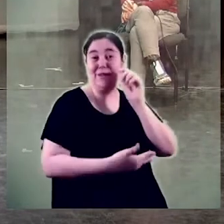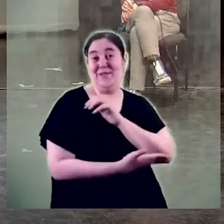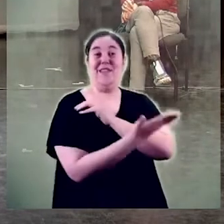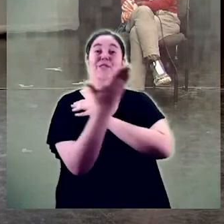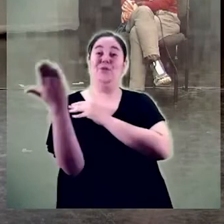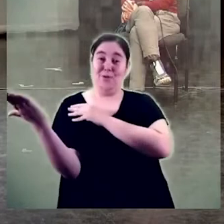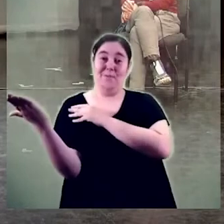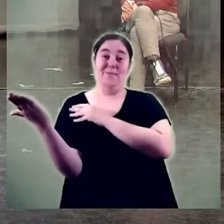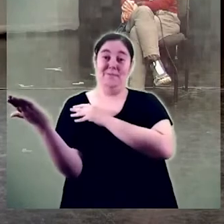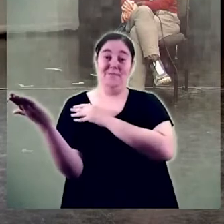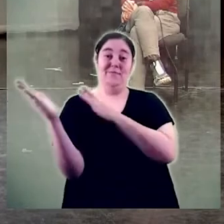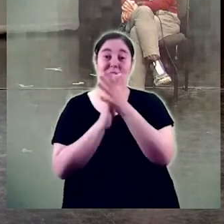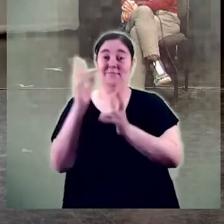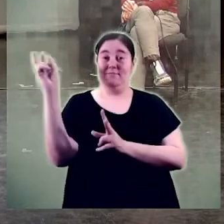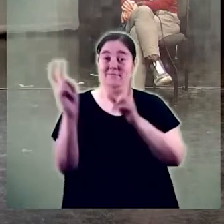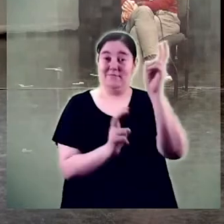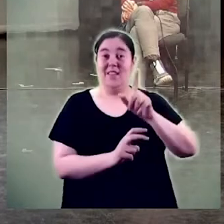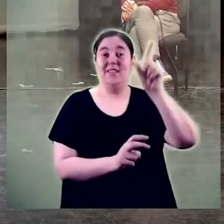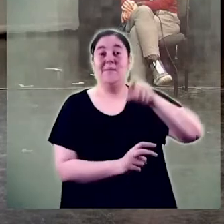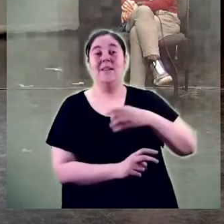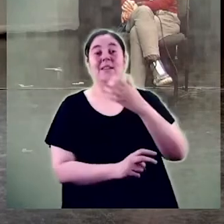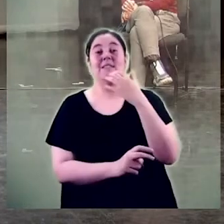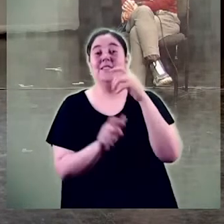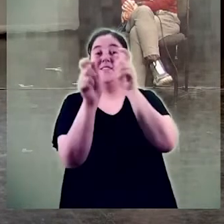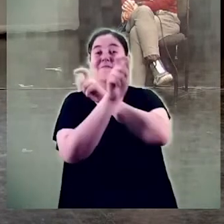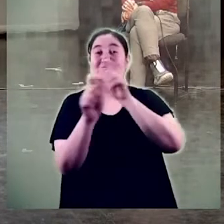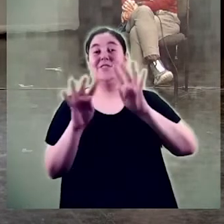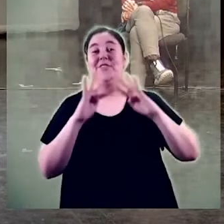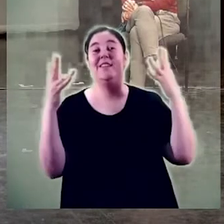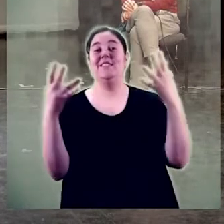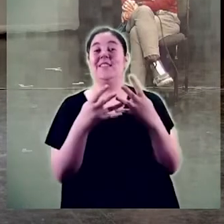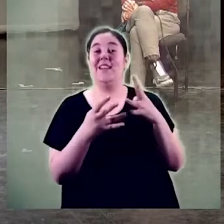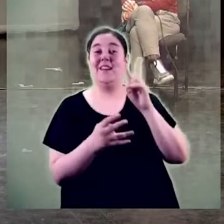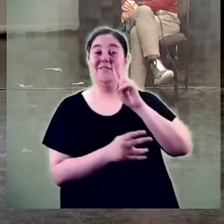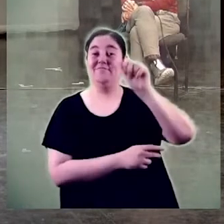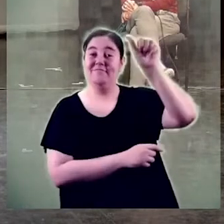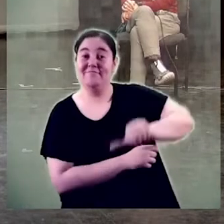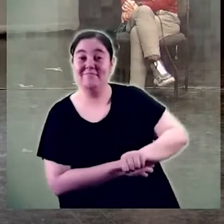la presència d'aquí a tots els que esteu per streaming i